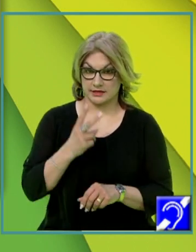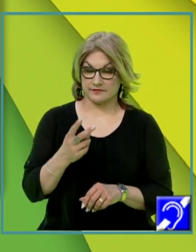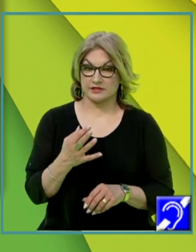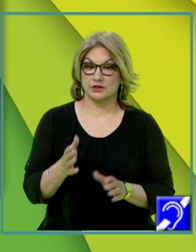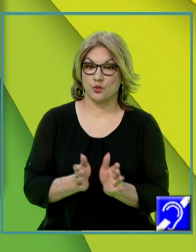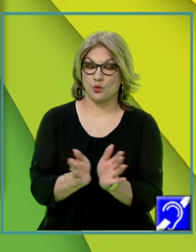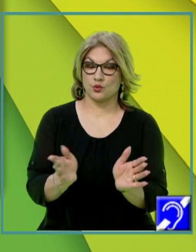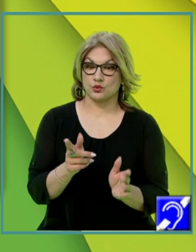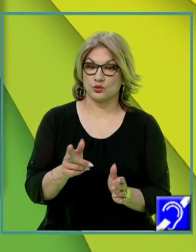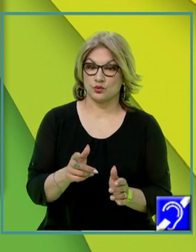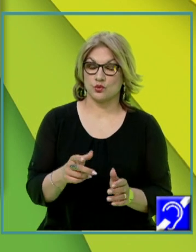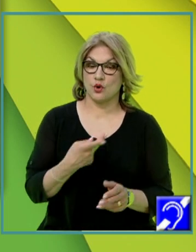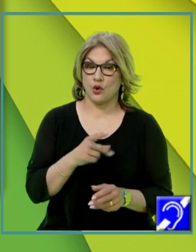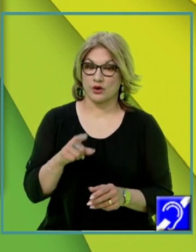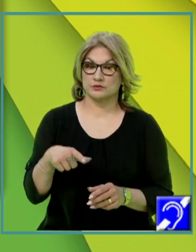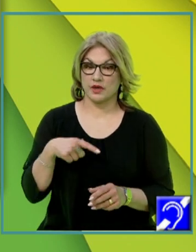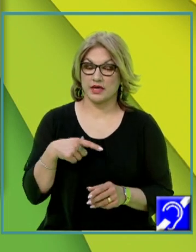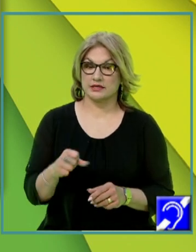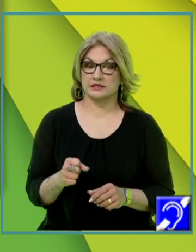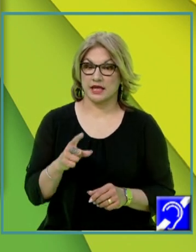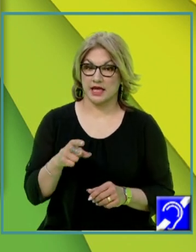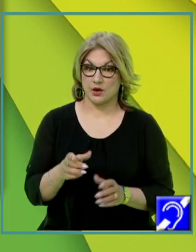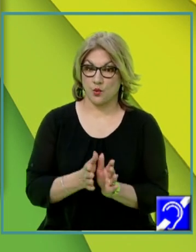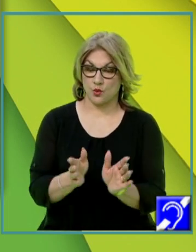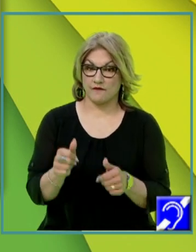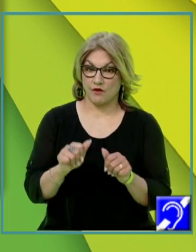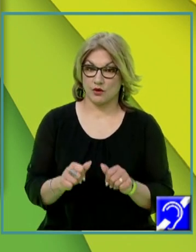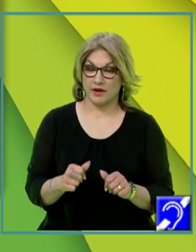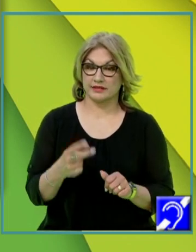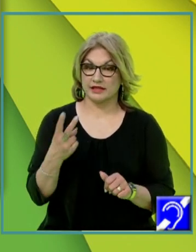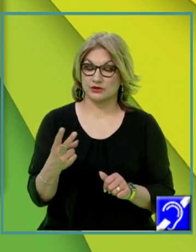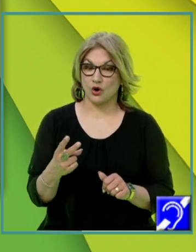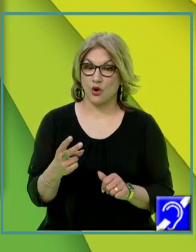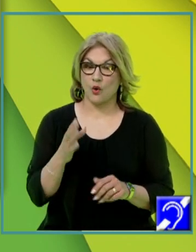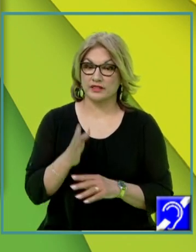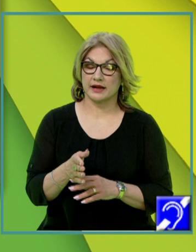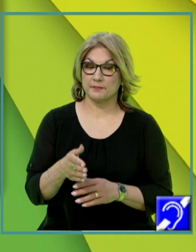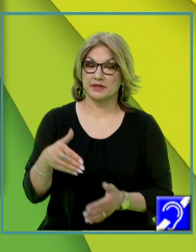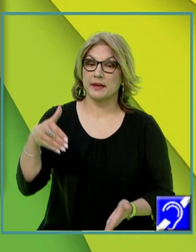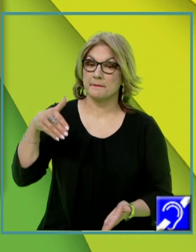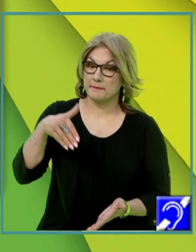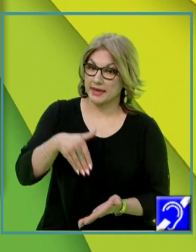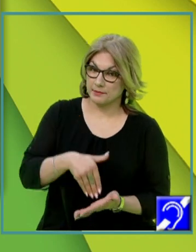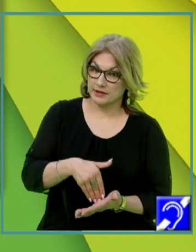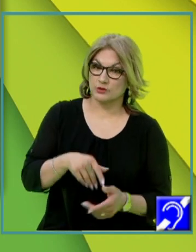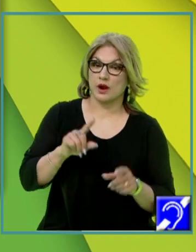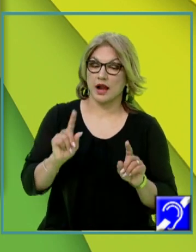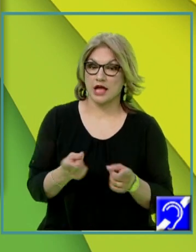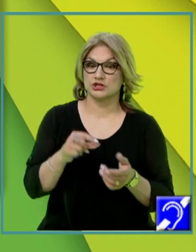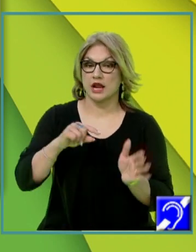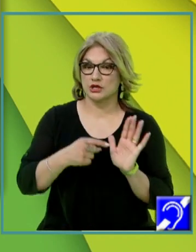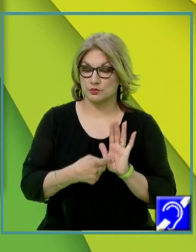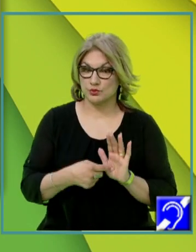unghiul plan corespunzător diedrului este unghiul format, de două drepte perpendiculare în același punct, pe